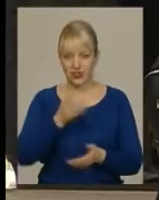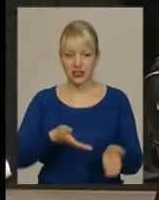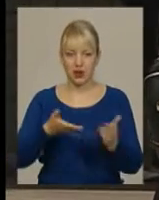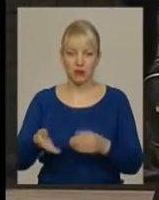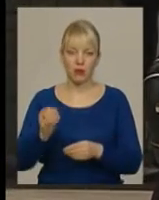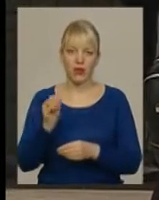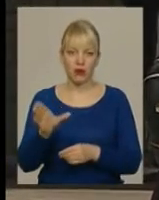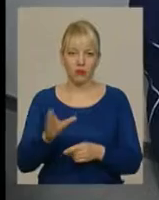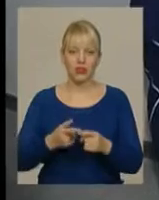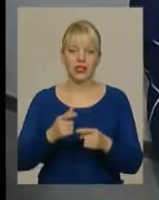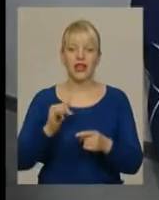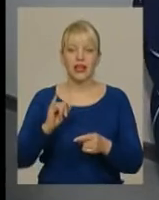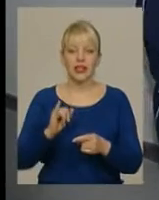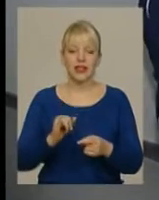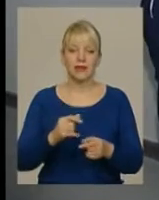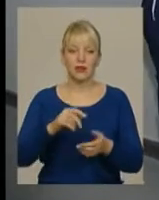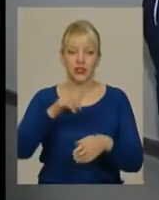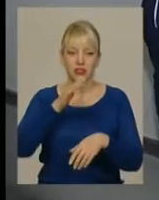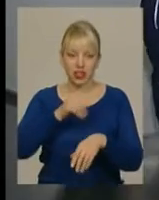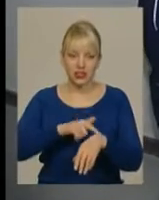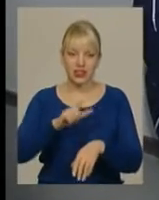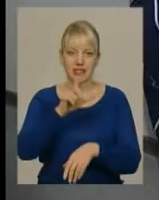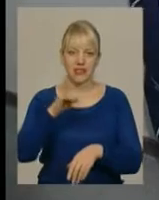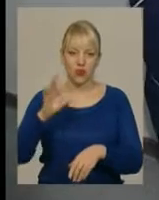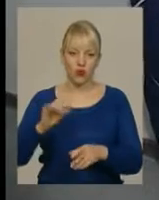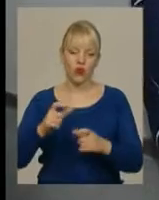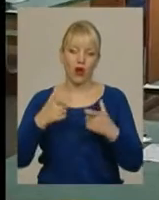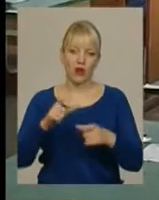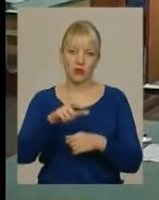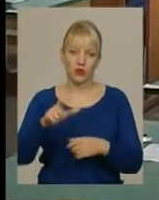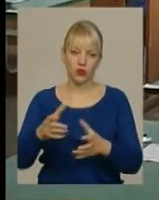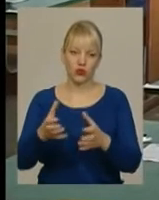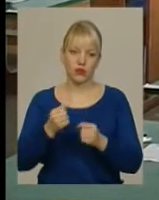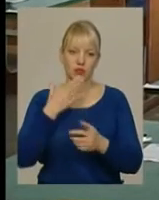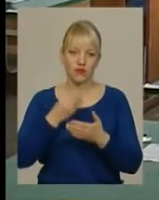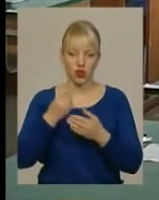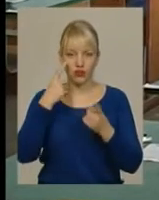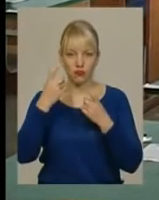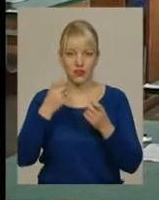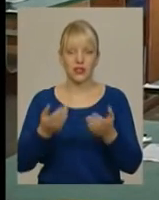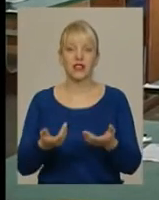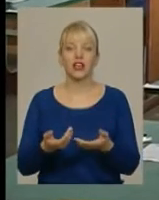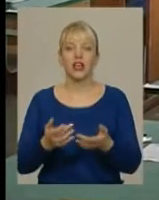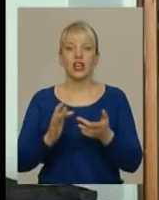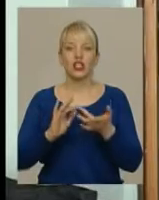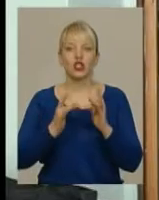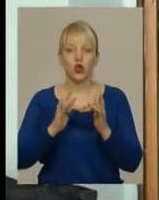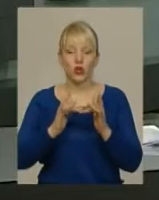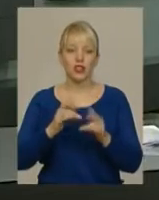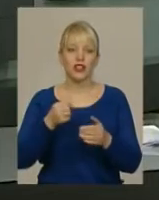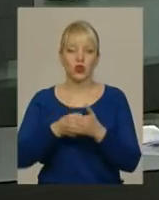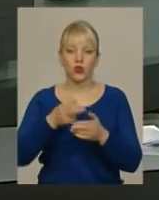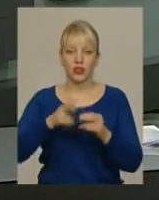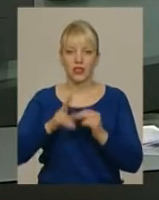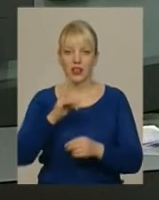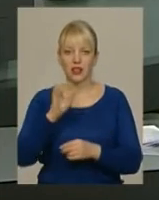зазначенням часу та місця проведення ЗНО амбітурієнти отримують на своїх інформаційних сторінках до кінця квітня. Цього року вперше зовнішнє незалежне